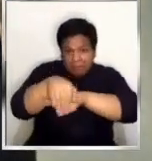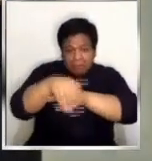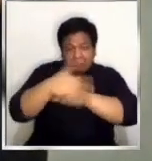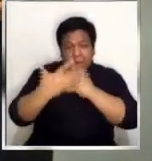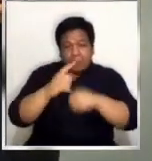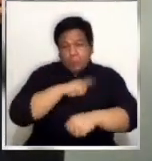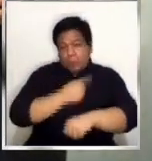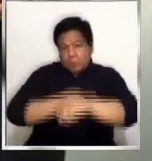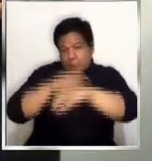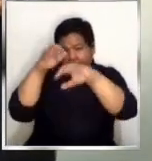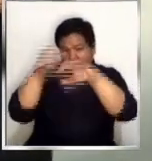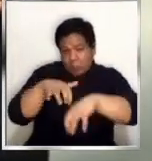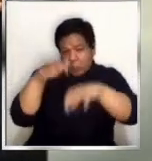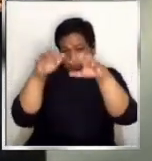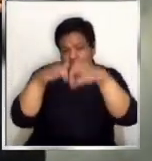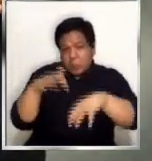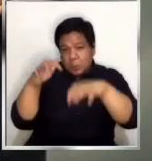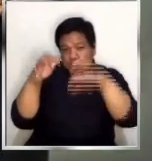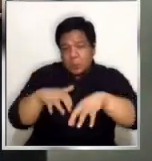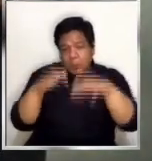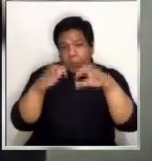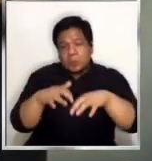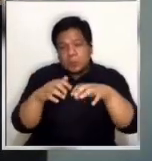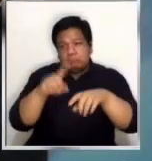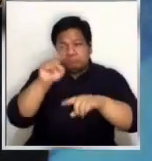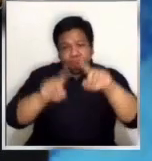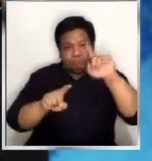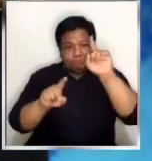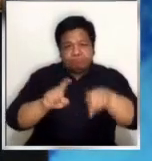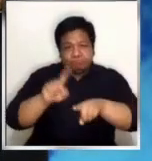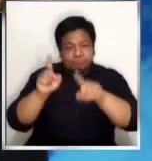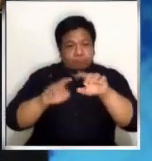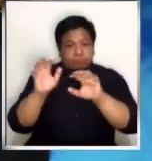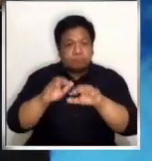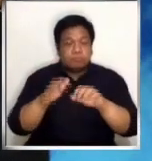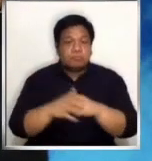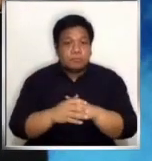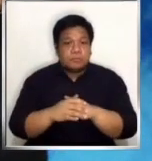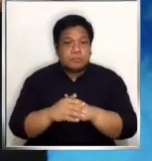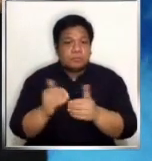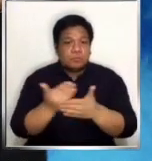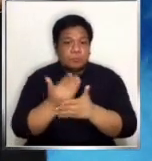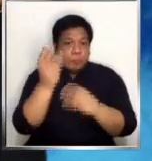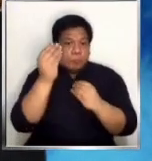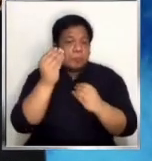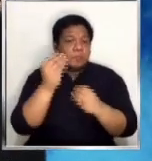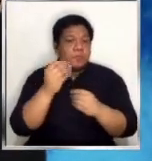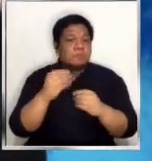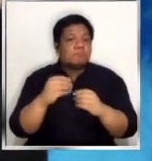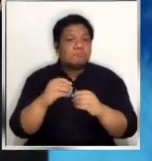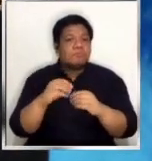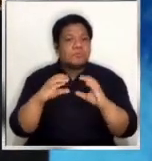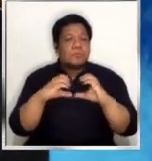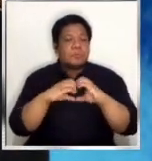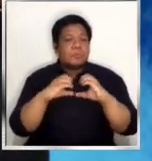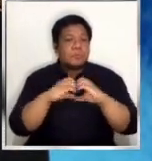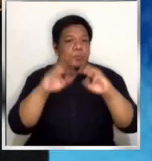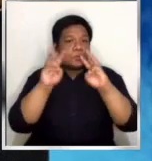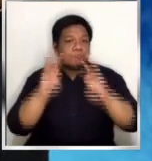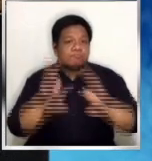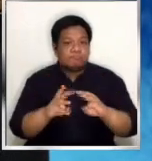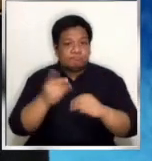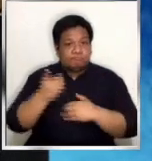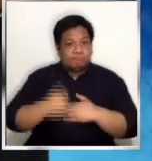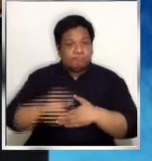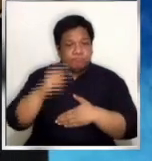may malalakas na ulan sa ilang bahagi ng Metro Manila. Yan ang latest mula sa GMA Weather. Ako po si Nathaniel Cruz, magplano para sigurado.